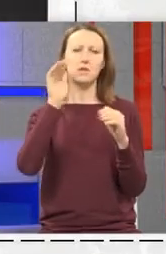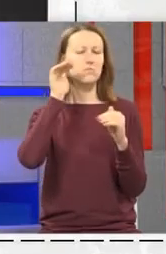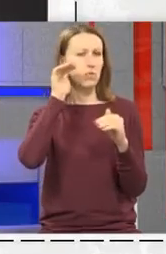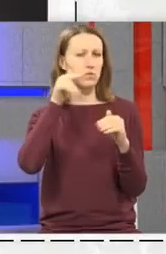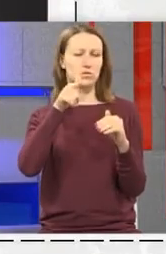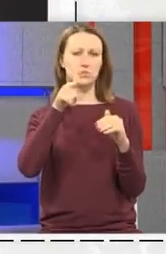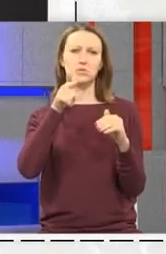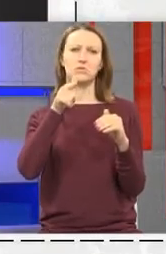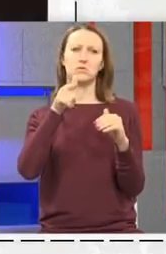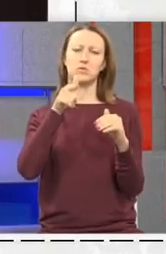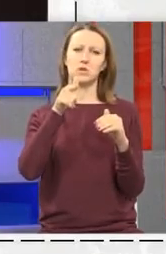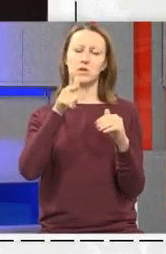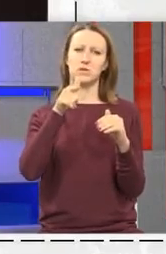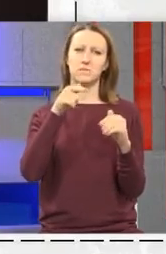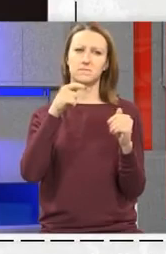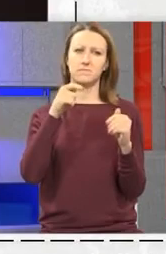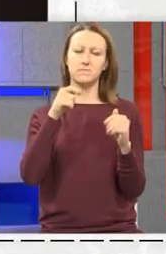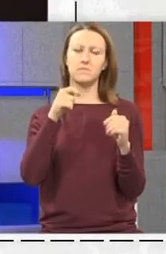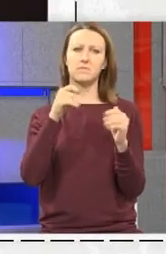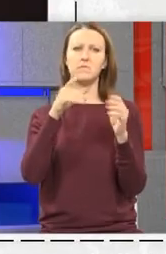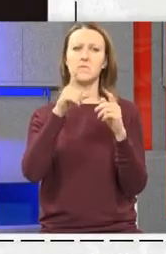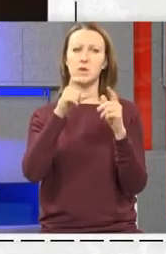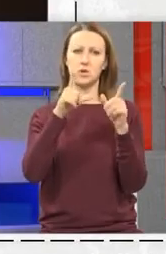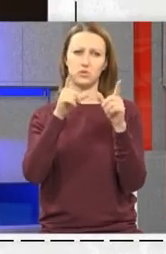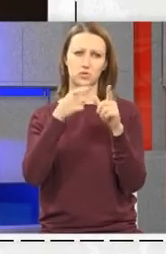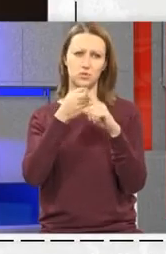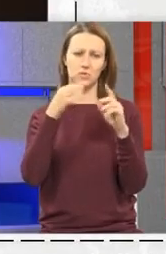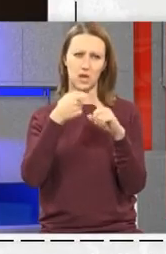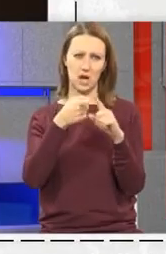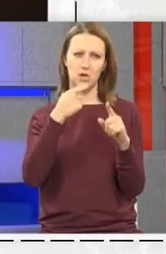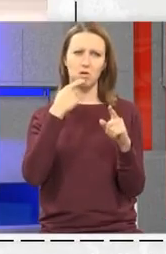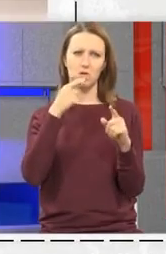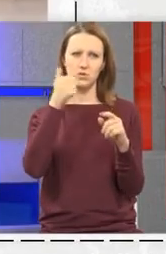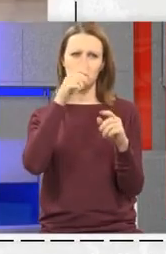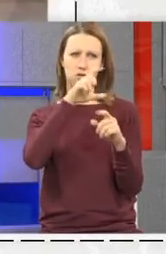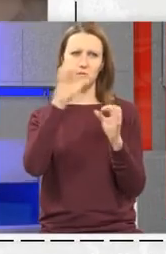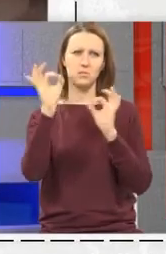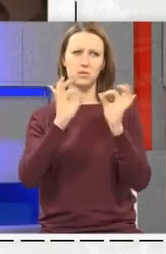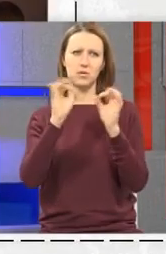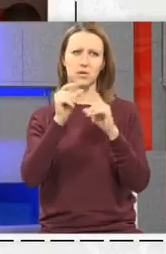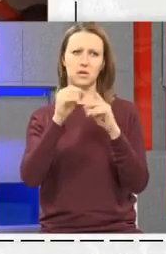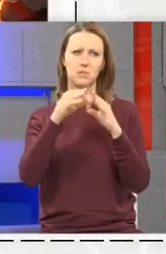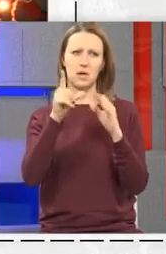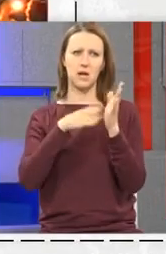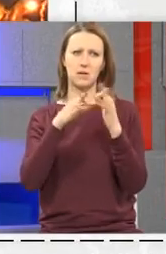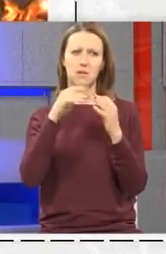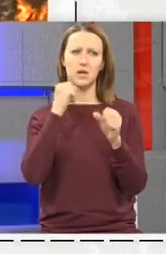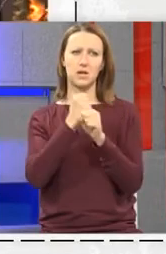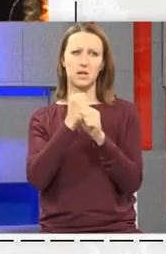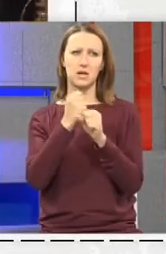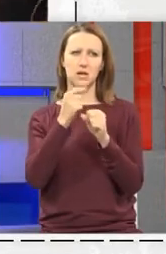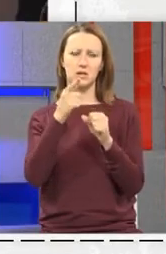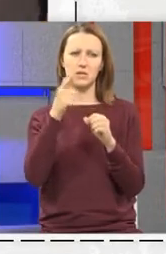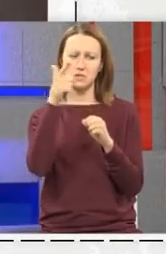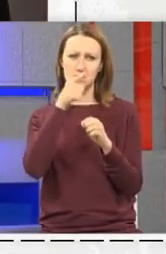poslušati Marka Čuljata i Ognjina Jovanovića Koji se nazivaju svoj projekt Palme I radi se o experimental